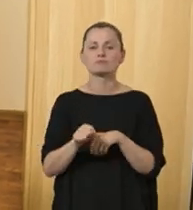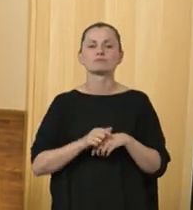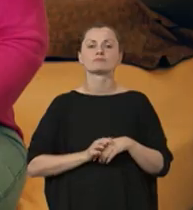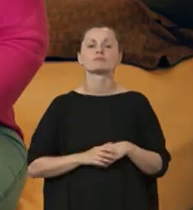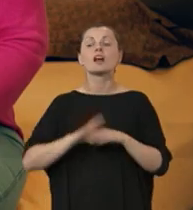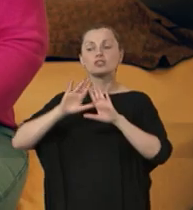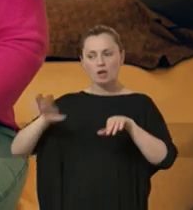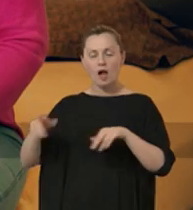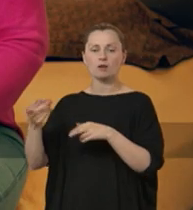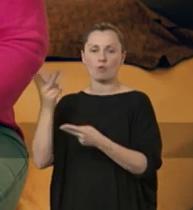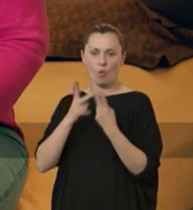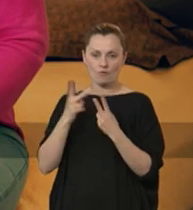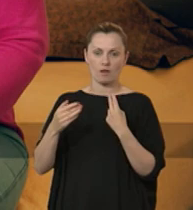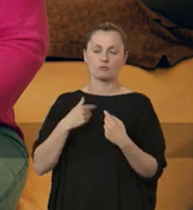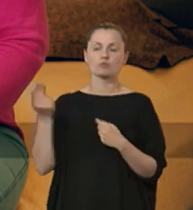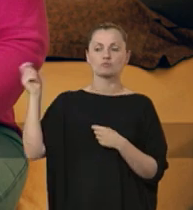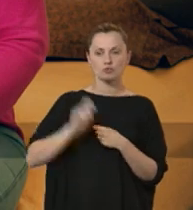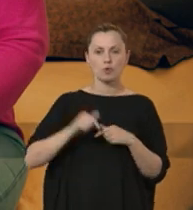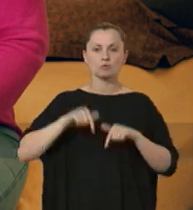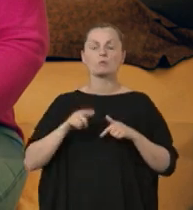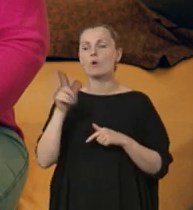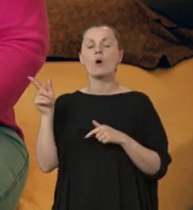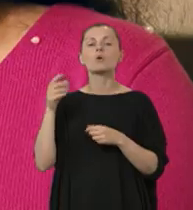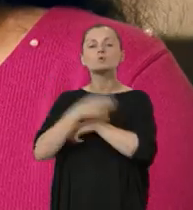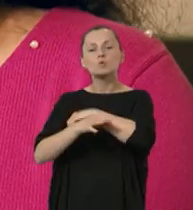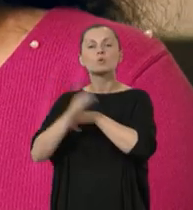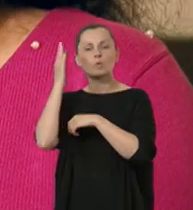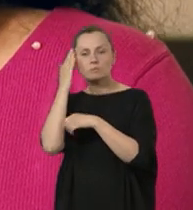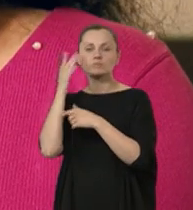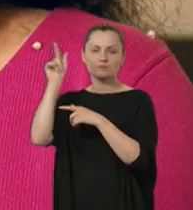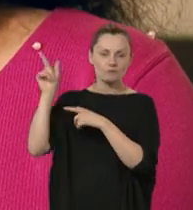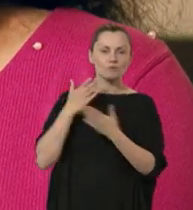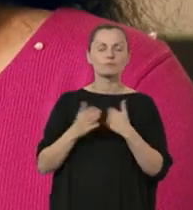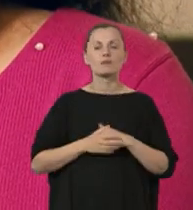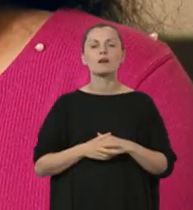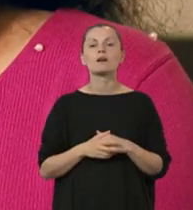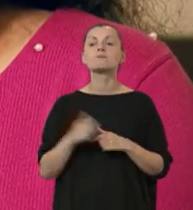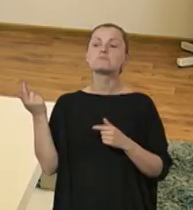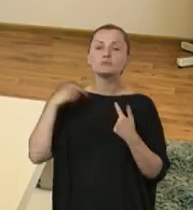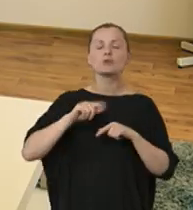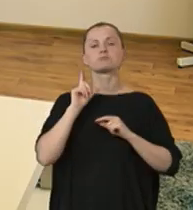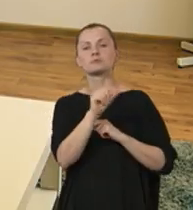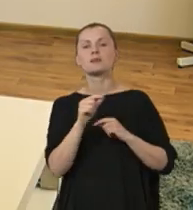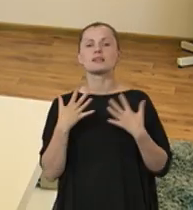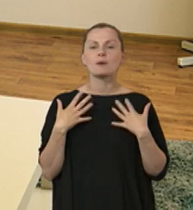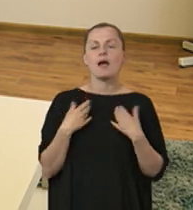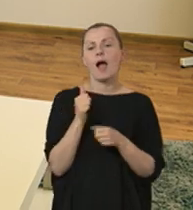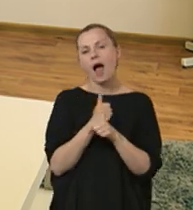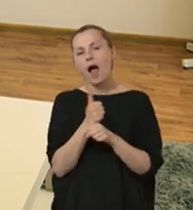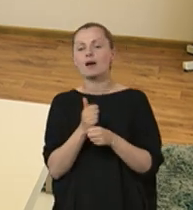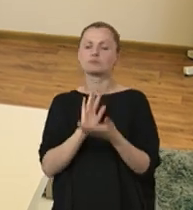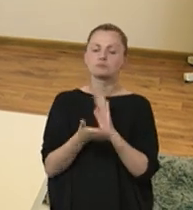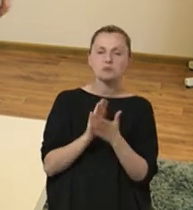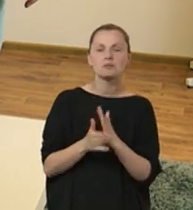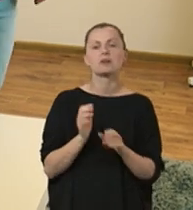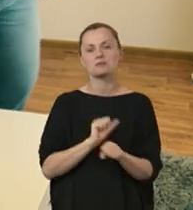jest. Dzieci mnie odwiedzają, przyjeżdżają z Luglina, studiują. Chodzimy na spacery, kawkę pijemy, rzątamy.